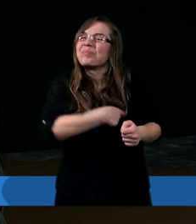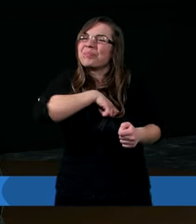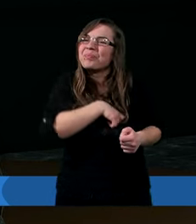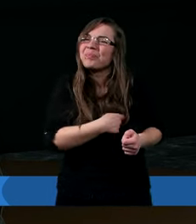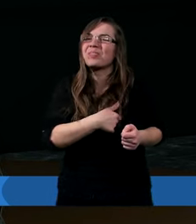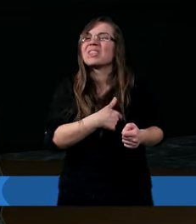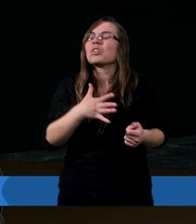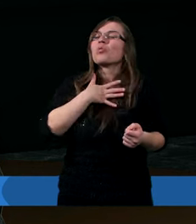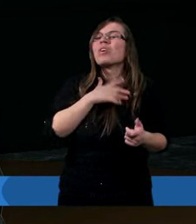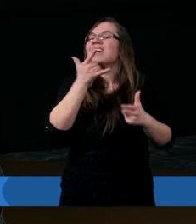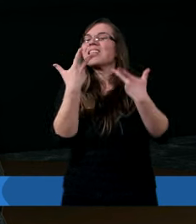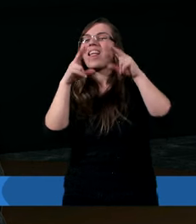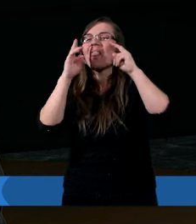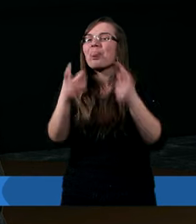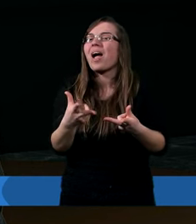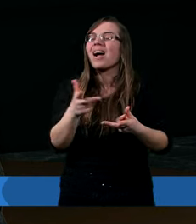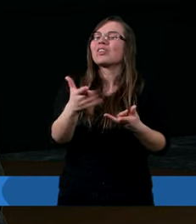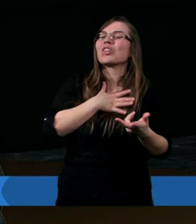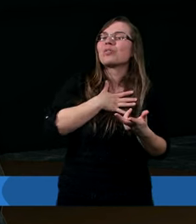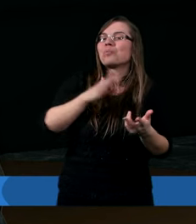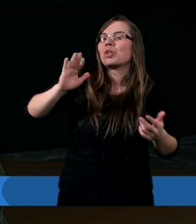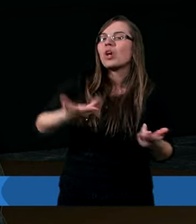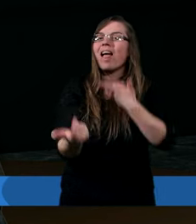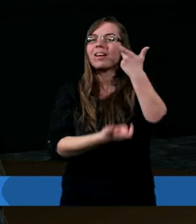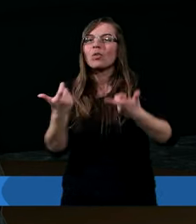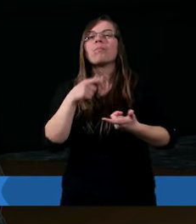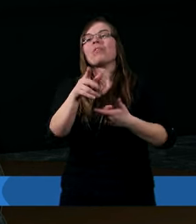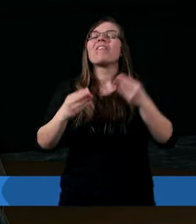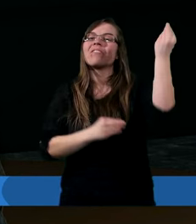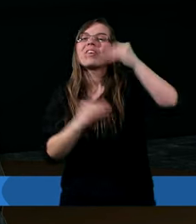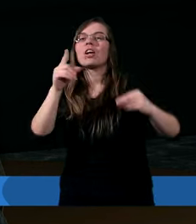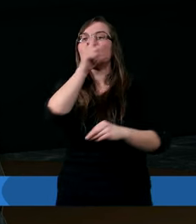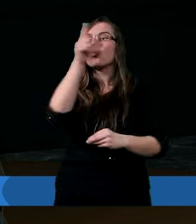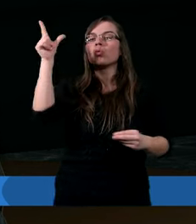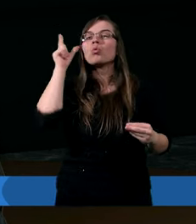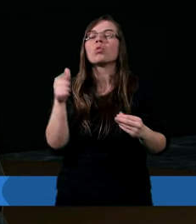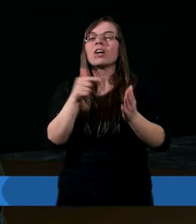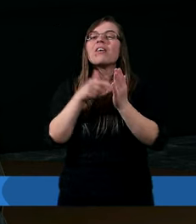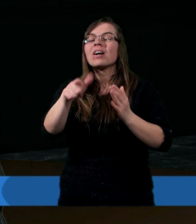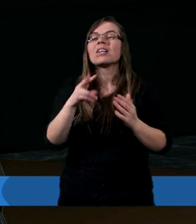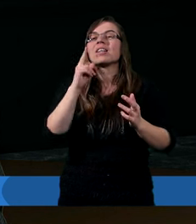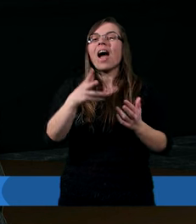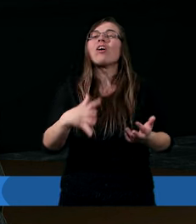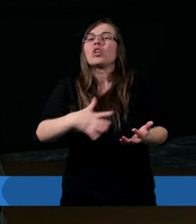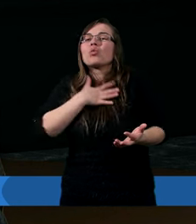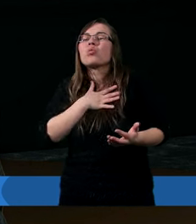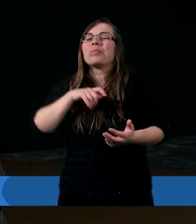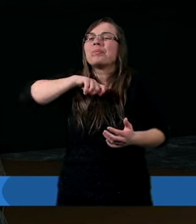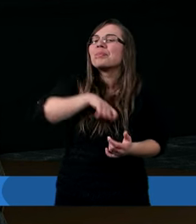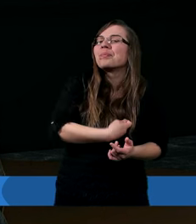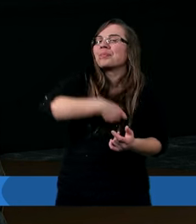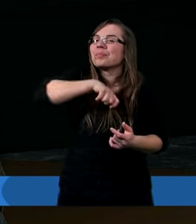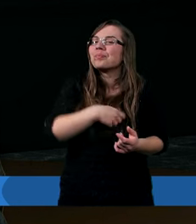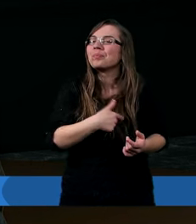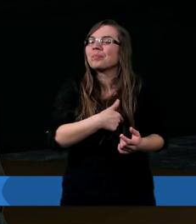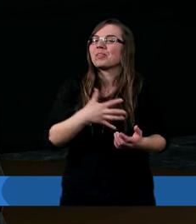związane z tym, że coś jest nie tak. To jest pierwszy objaw, który w większości ludzi w jakimś tam sposób odczuwają. Choć jest to